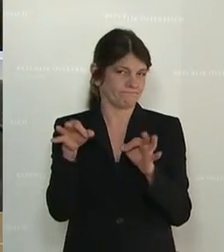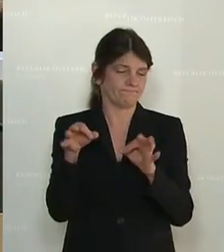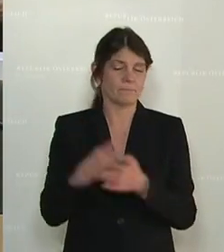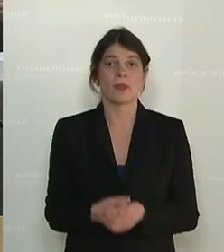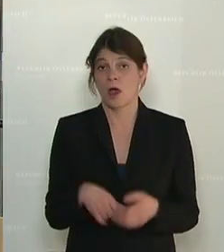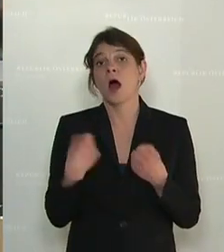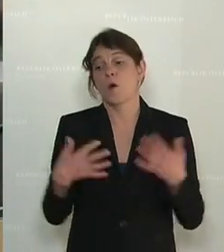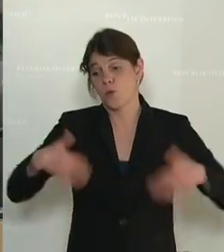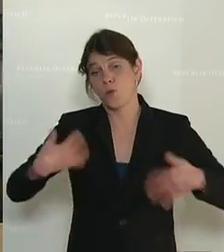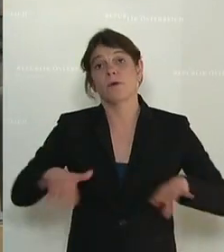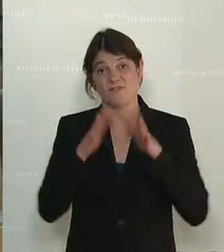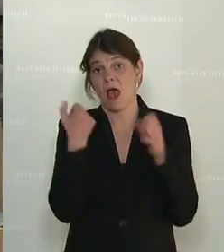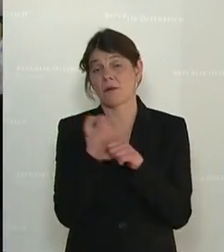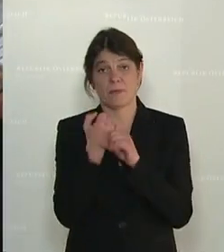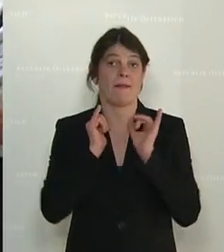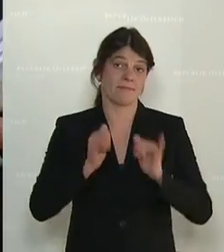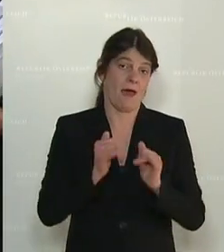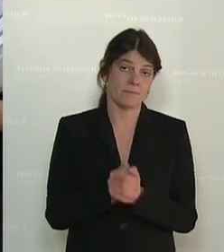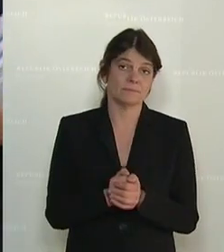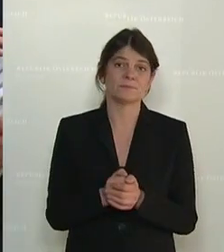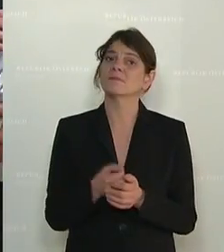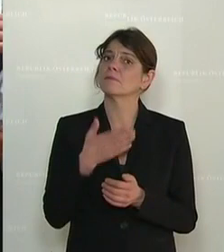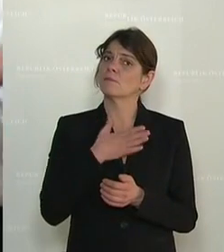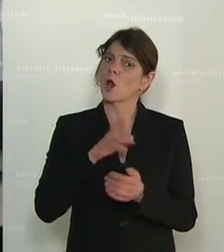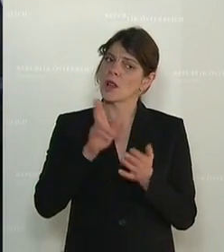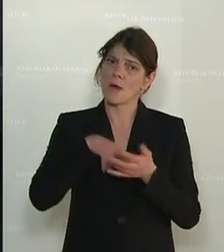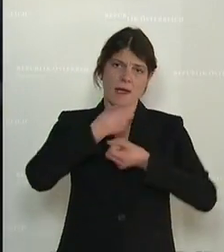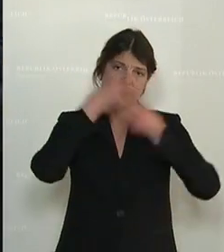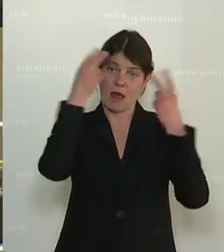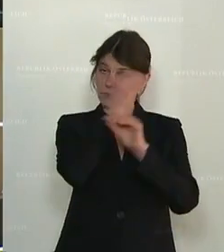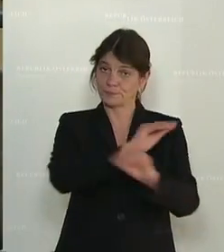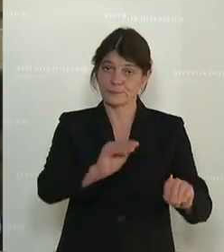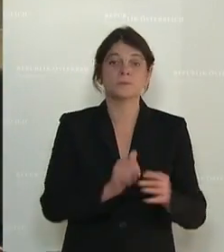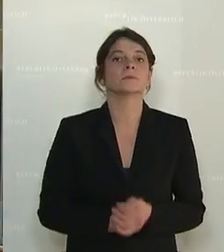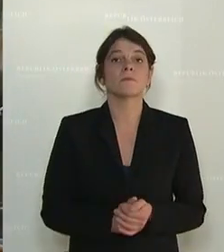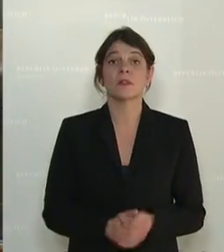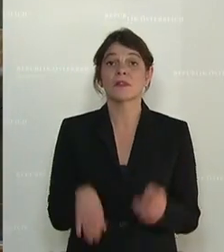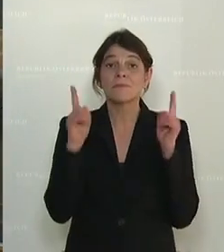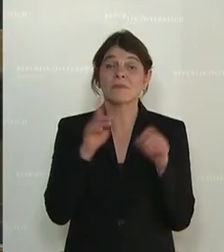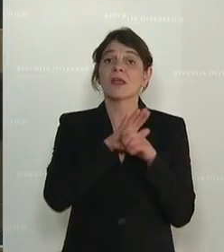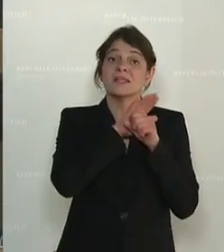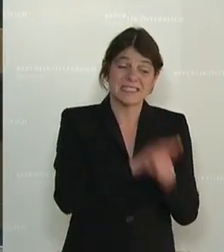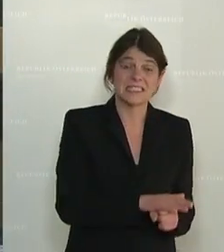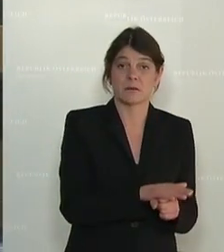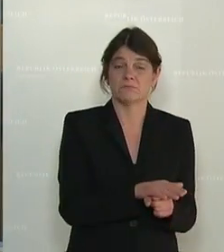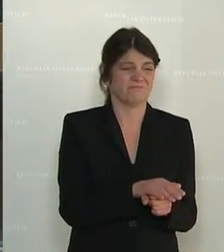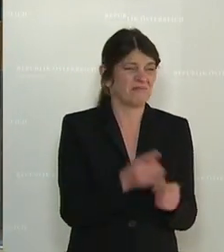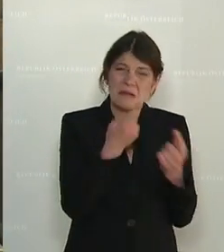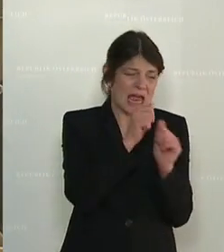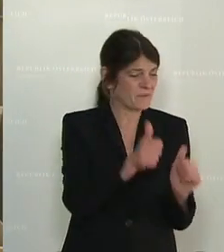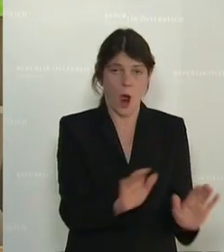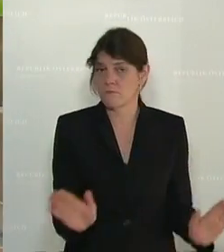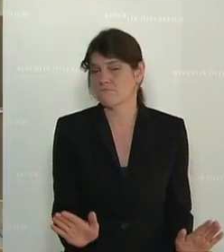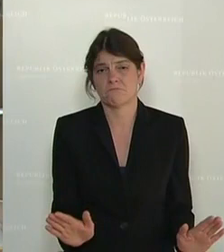gibt natürlich noch einiges zu tun. Und hier möchte ich auch noch einmal ganz klar feststellen, Diskriminierung in welcher Form auch